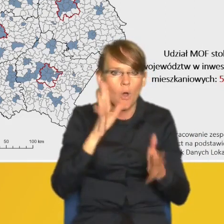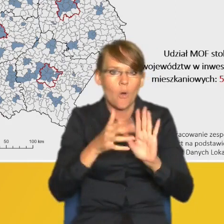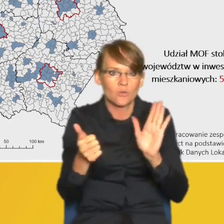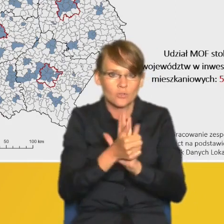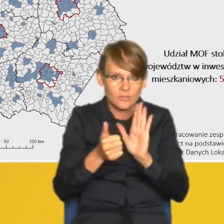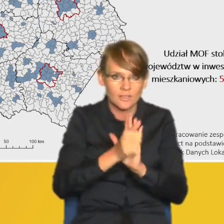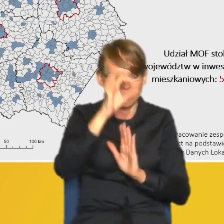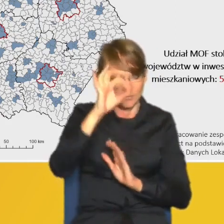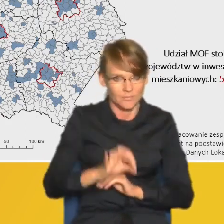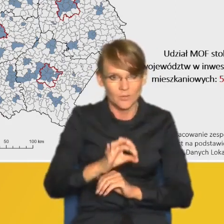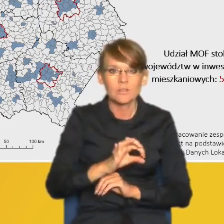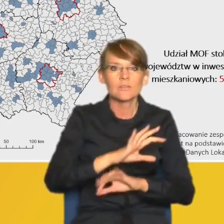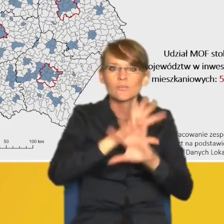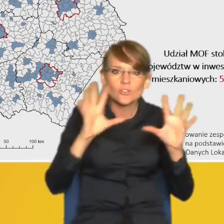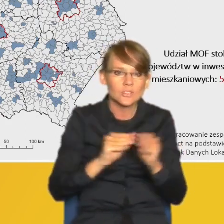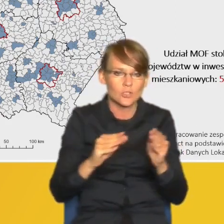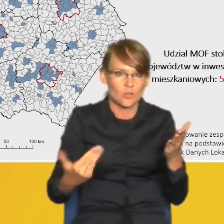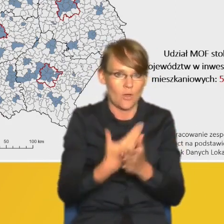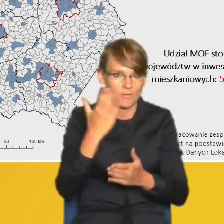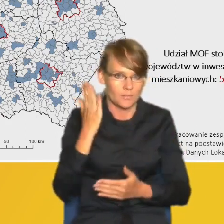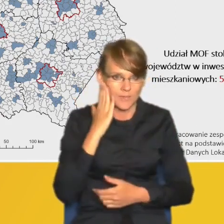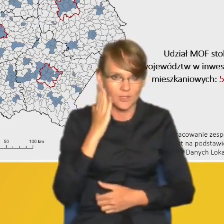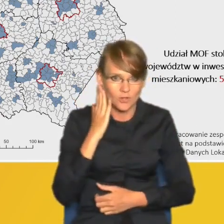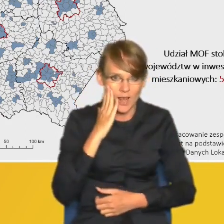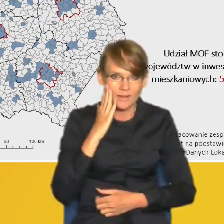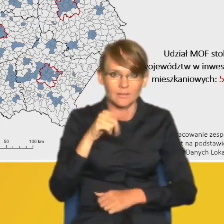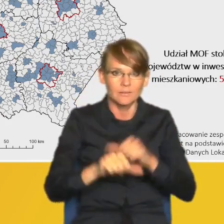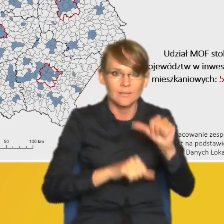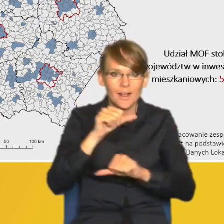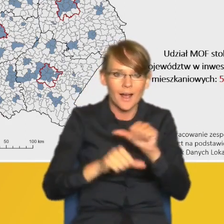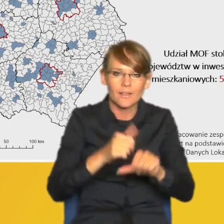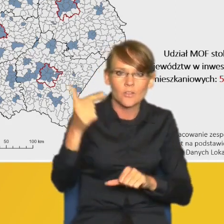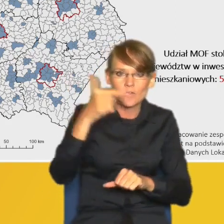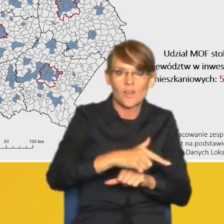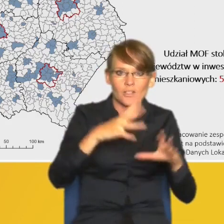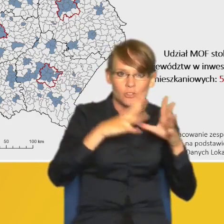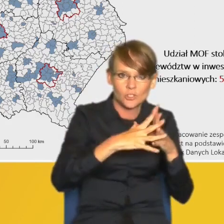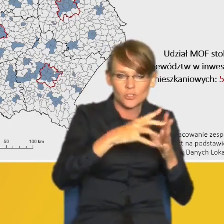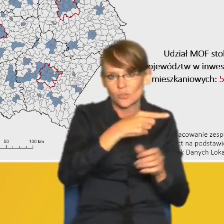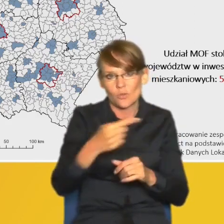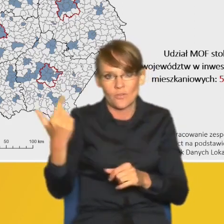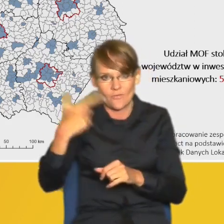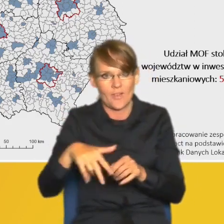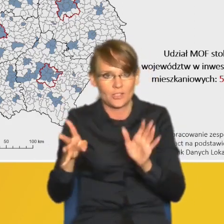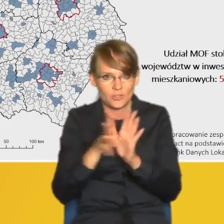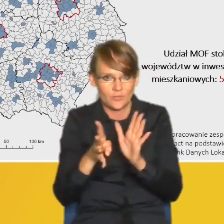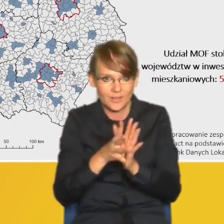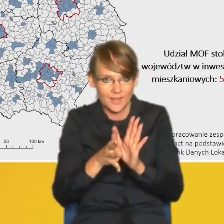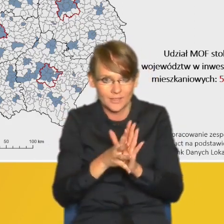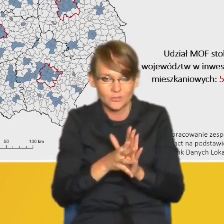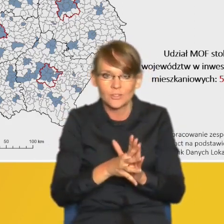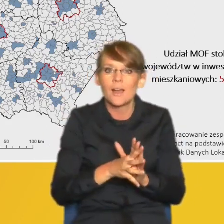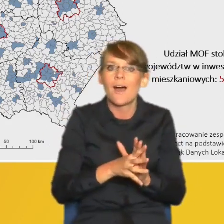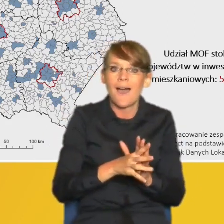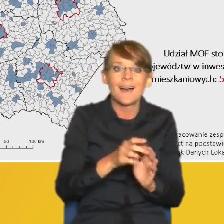% wszystkich nowych mieszkań, jakie oddano w latach 2010-2019, przy czym na